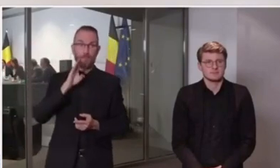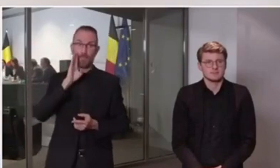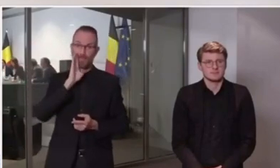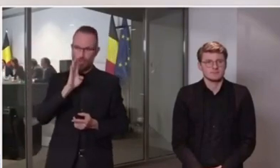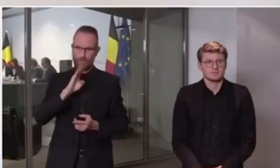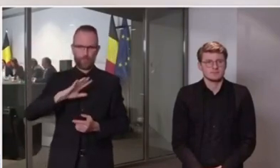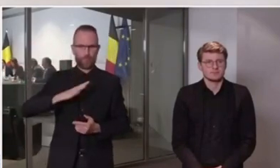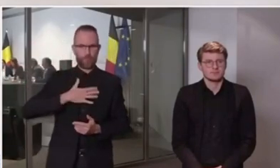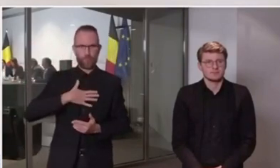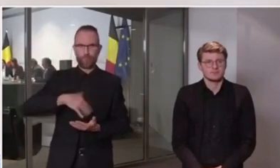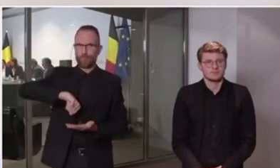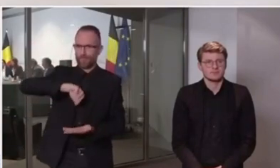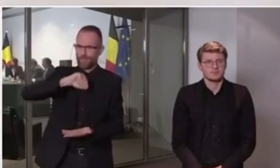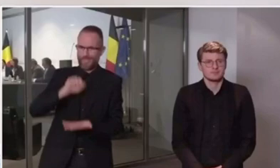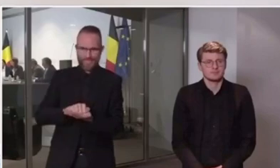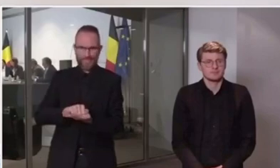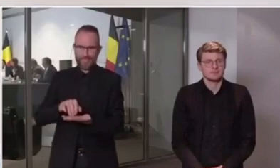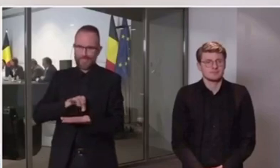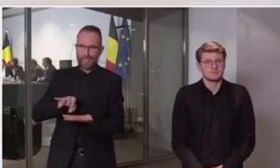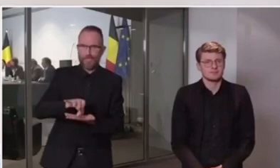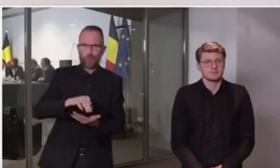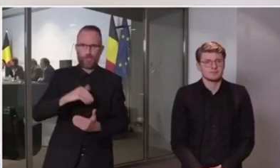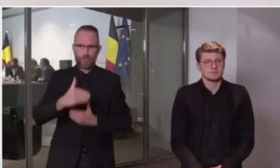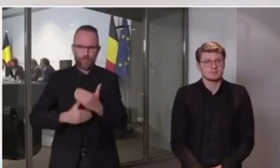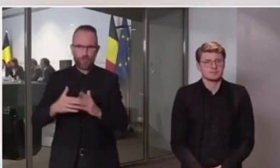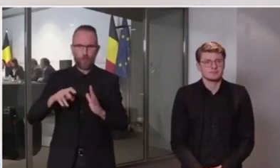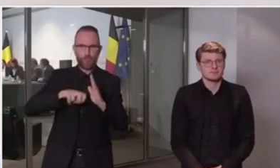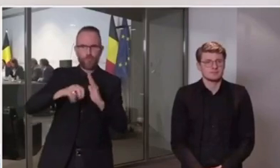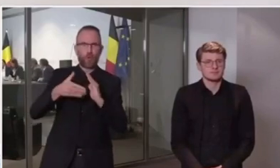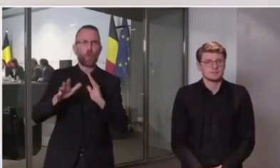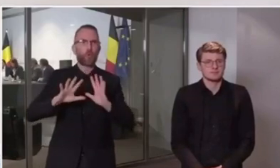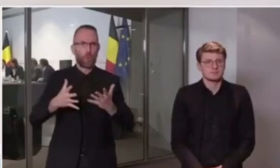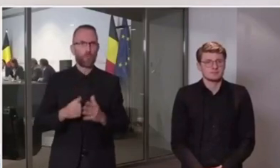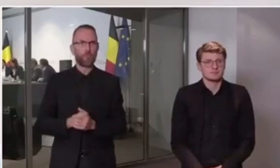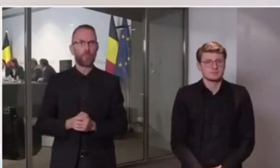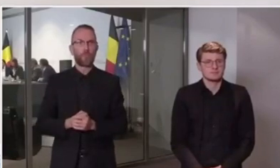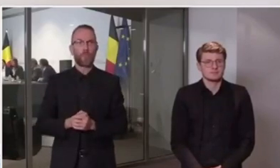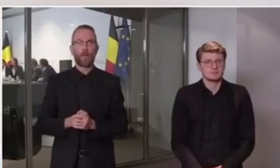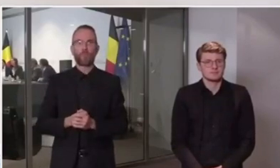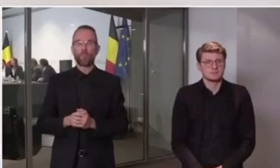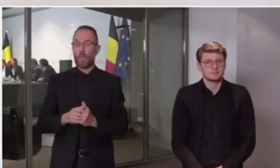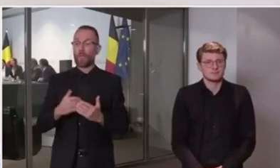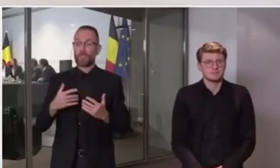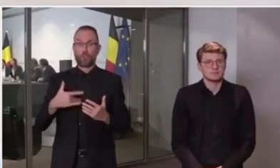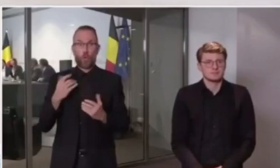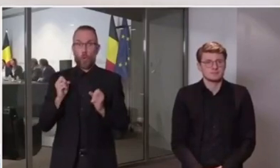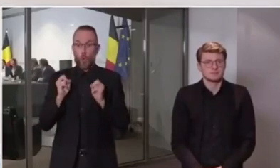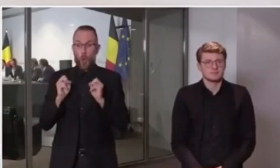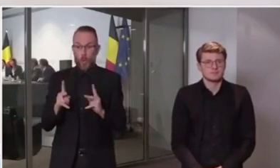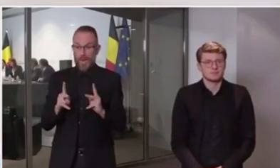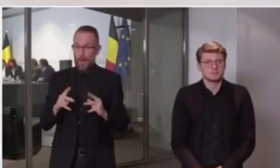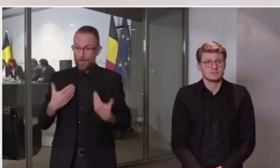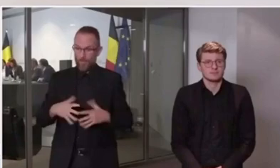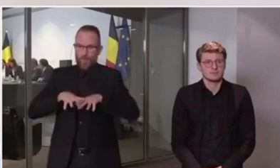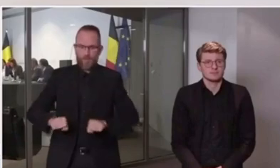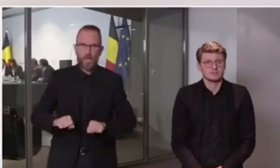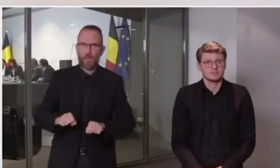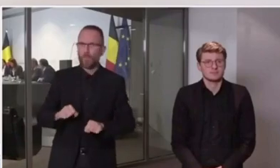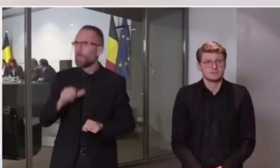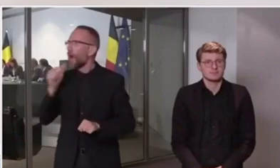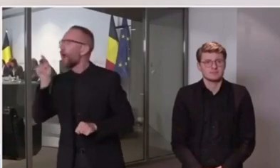continueront à être prises au moment que nous estimerons être le plus opportun. Comparaison n'est pas toujours raison.